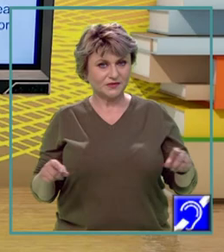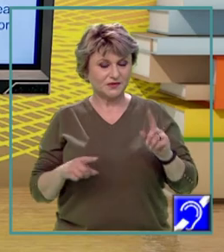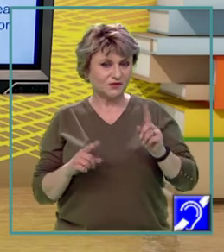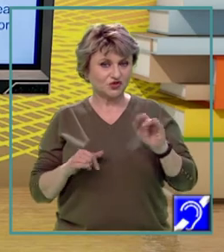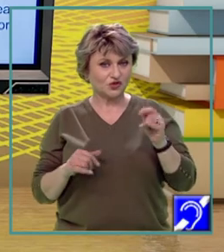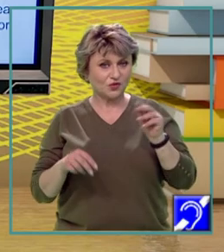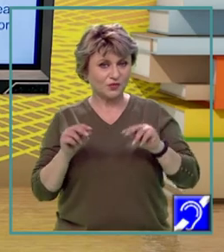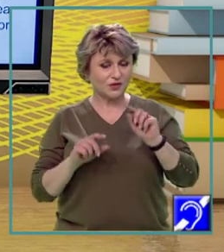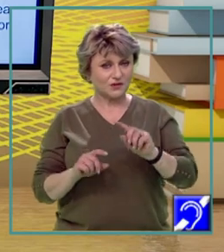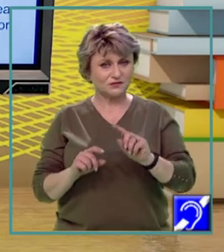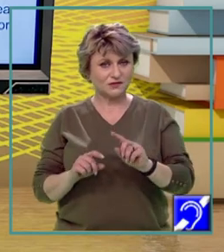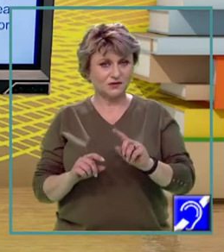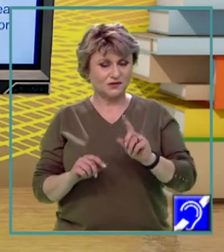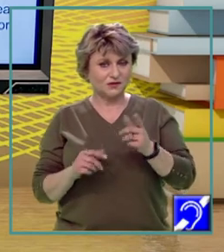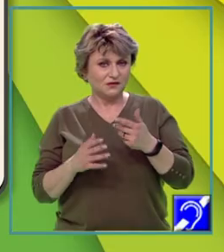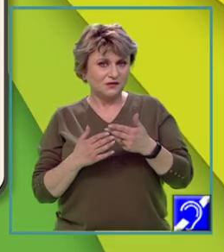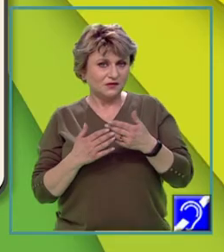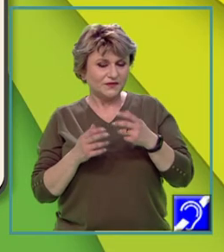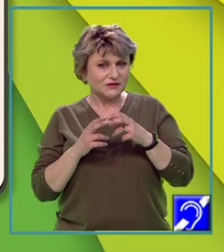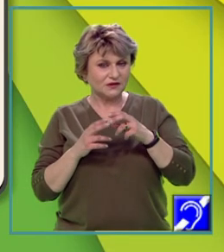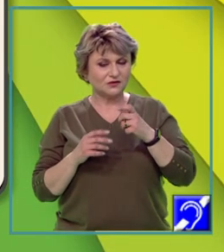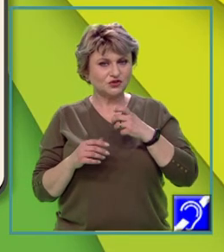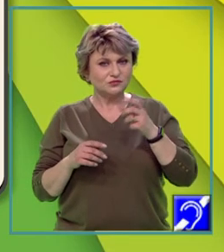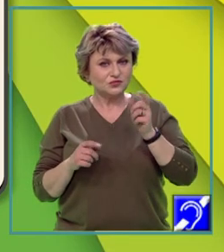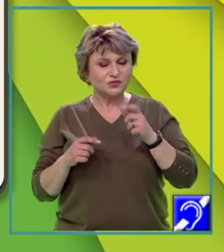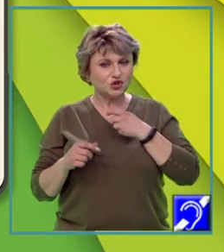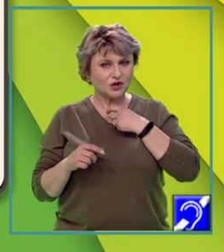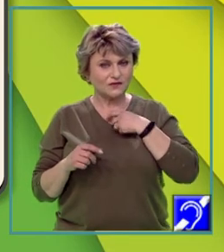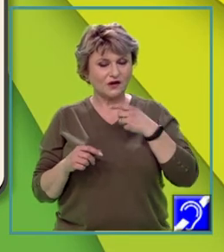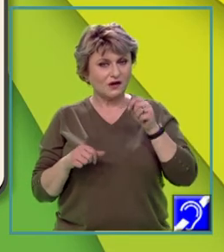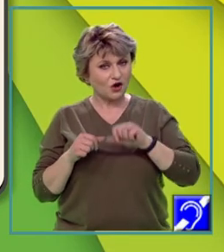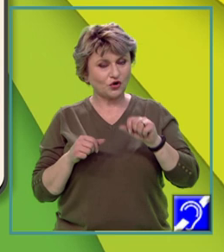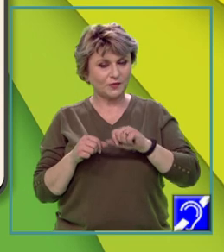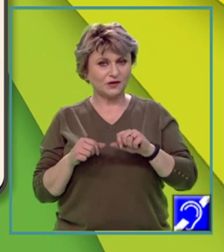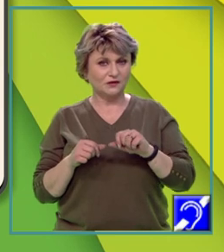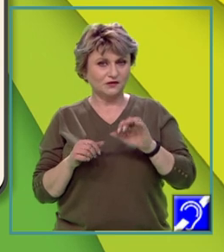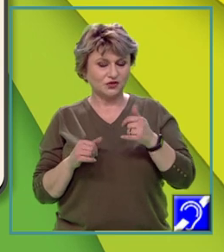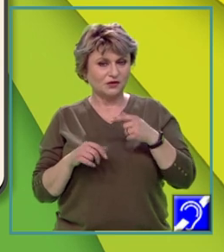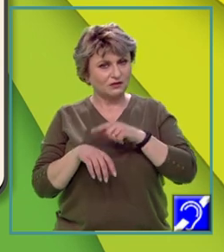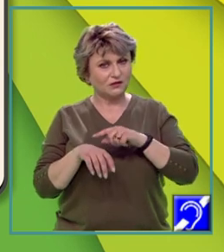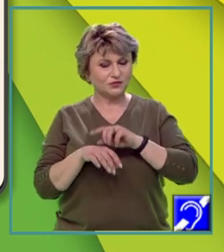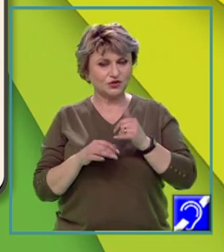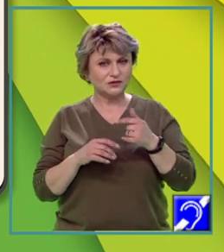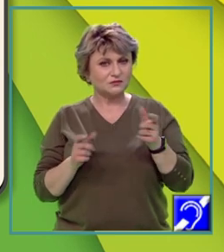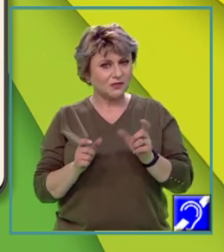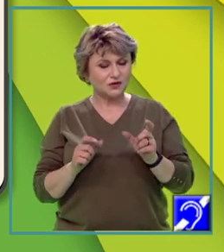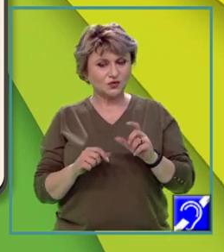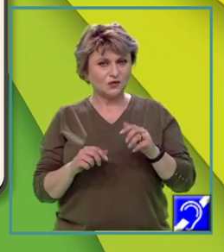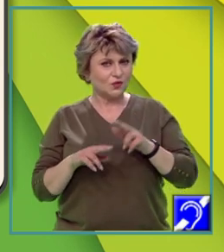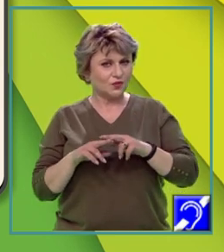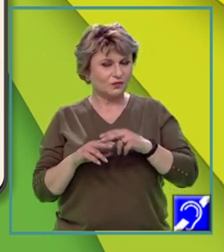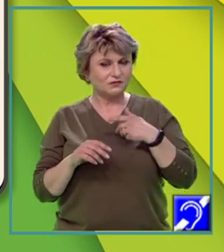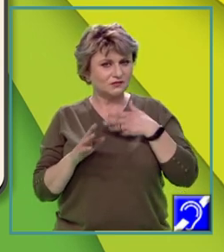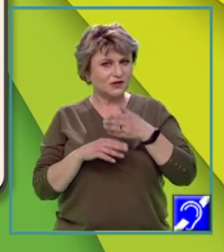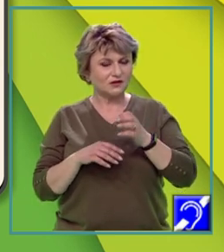componentele sale, fizico-geografică, socială sau economică, evoluția lor în timp și spațiu, modul lor de interacțiune